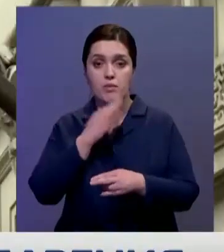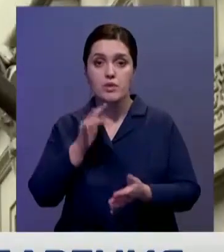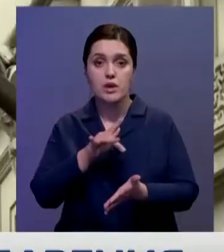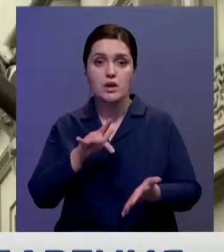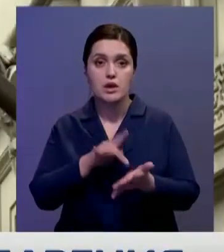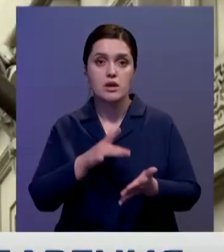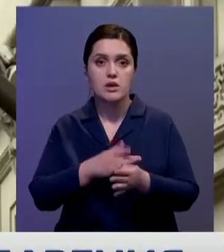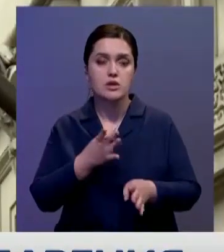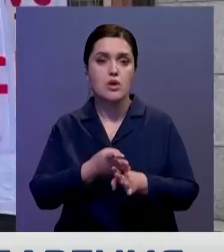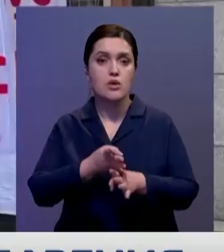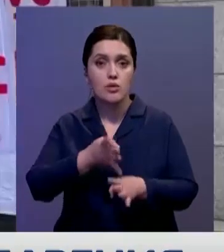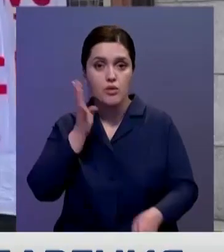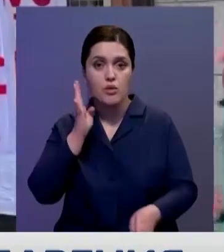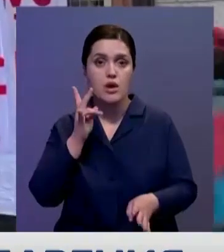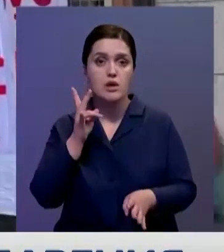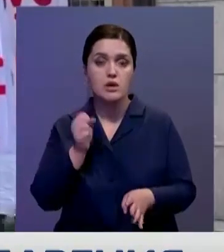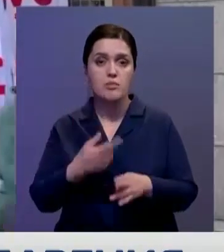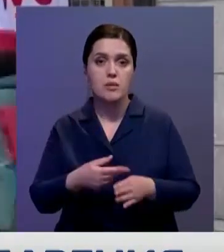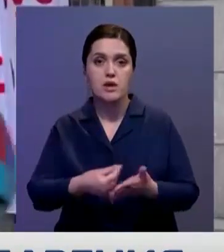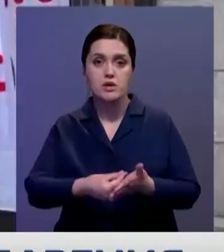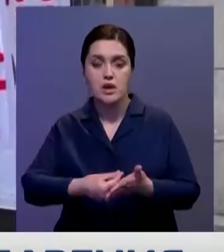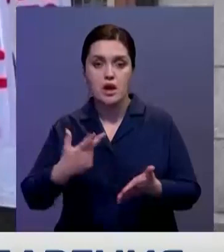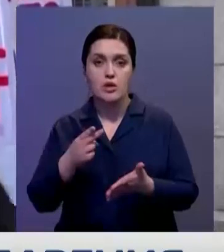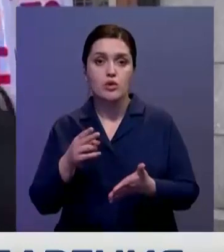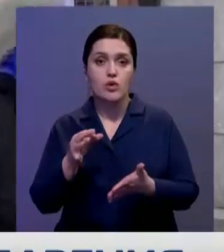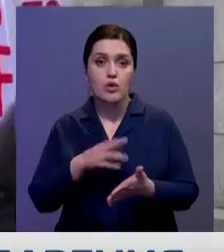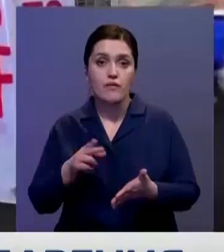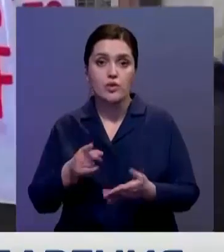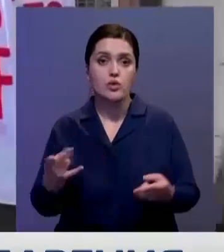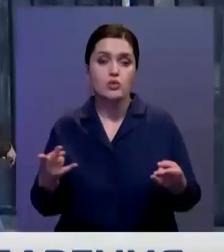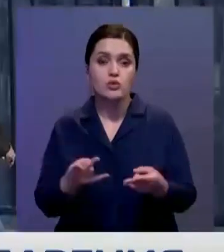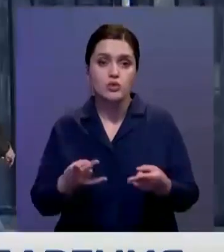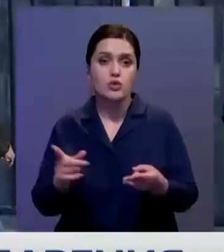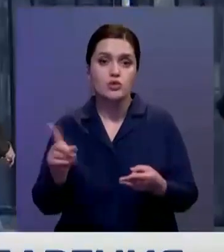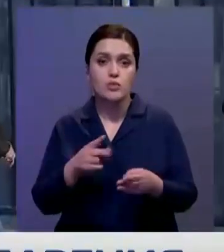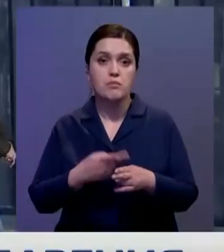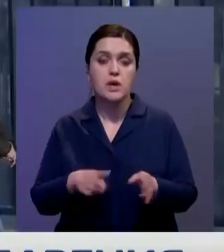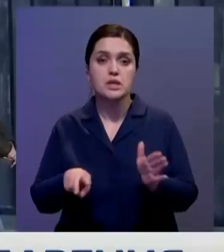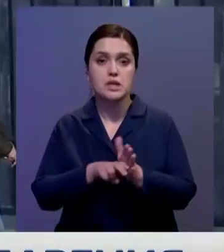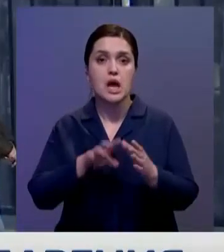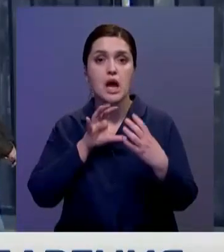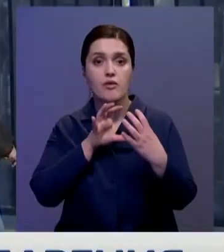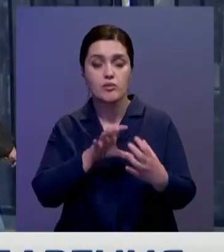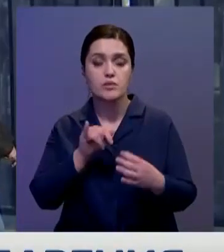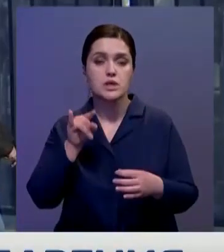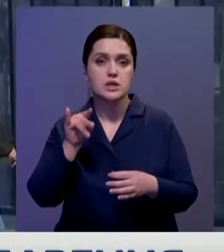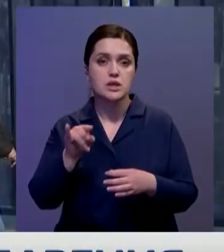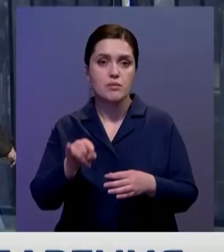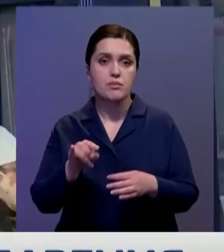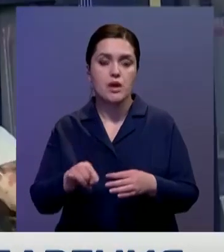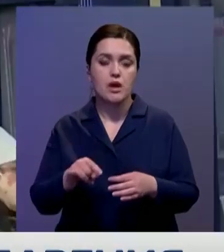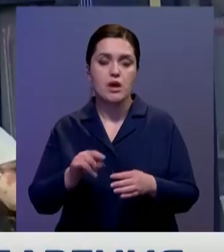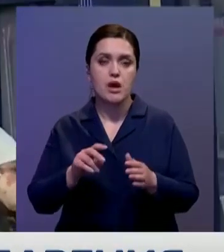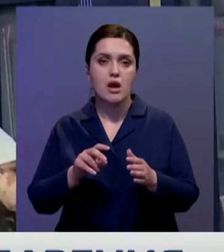выстроились длинные очереди на сдачу ПЦР-теста на ковид. Они нужны для того, чтобы сесть на автобус и самолеты и беспрепятственно